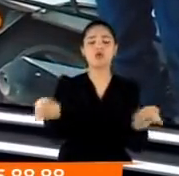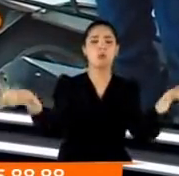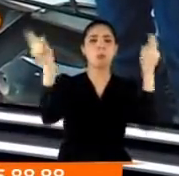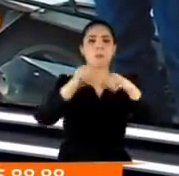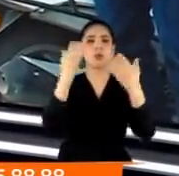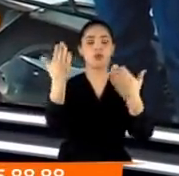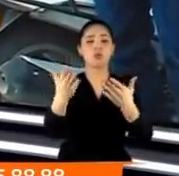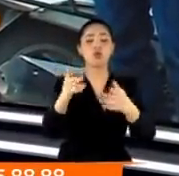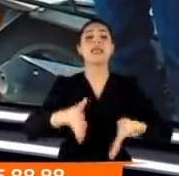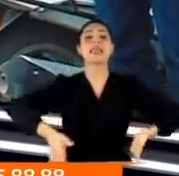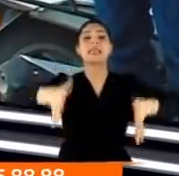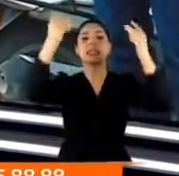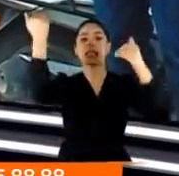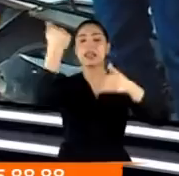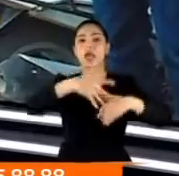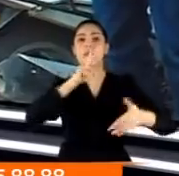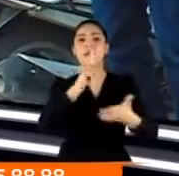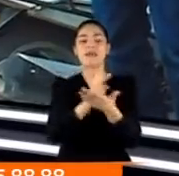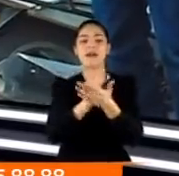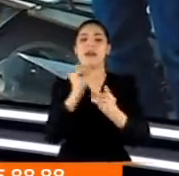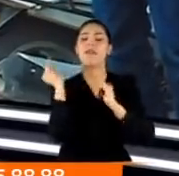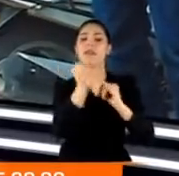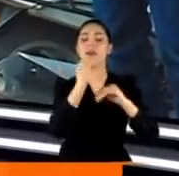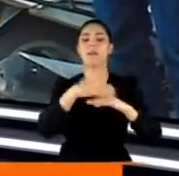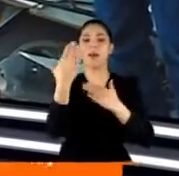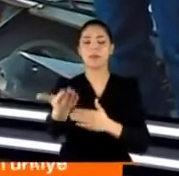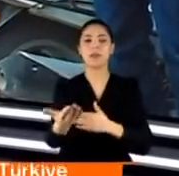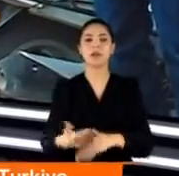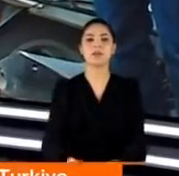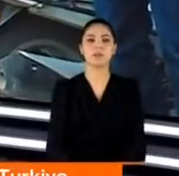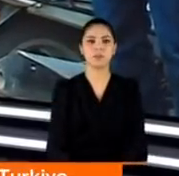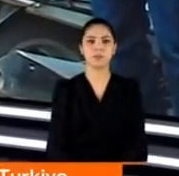bir araya geldi. Site yönetimlerinin kararına tepki gösterdiler.